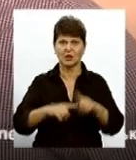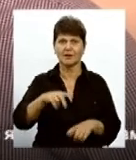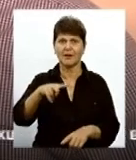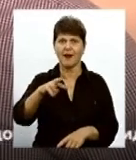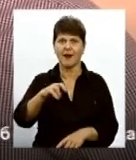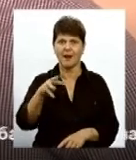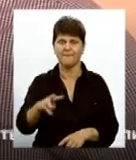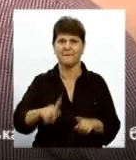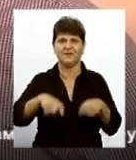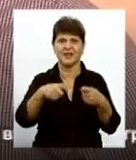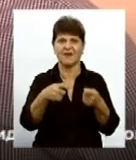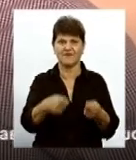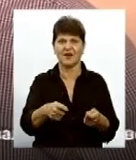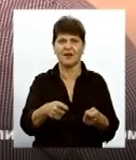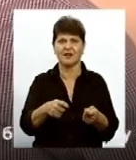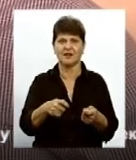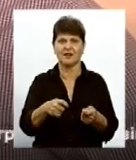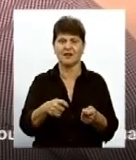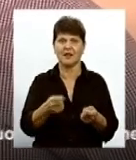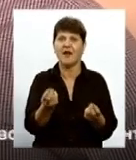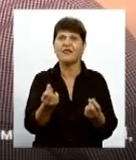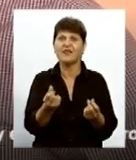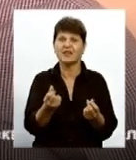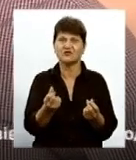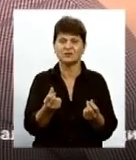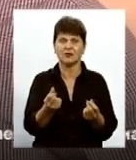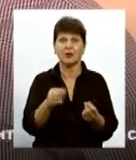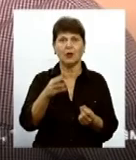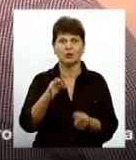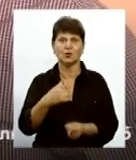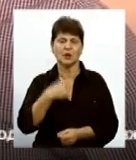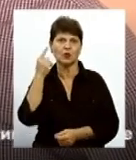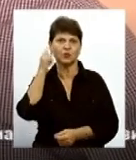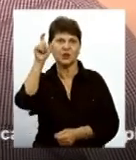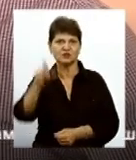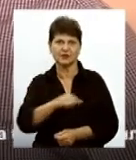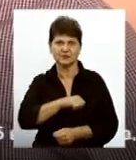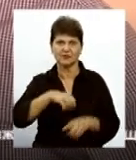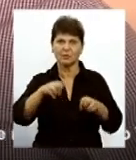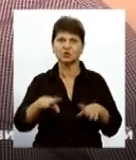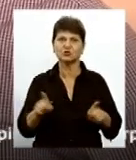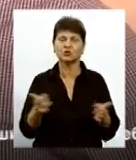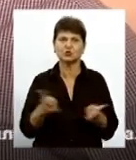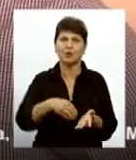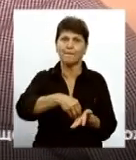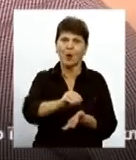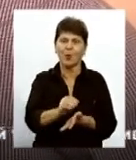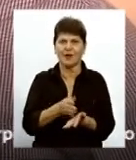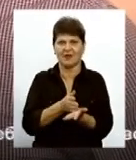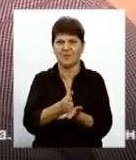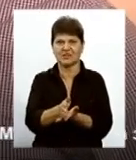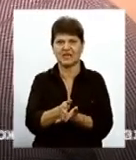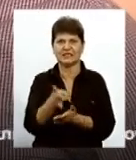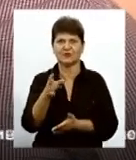видавали б в грошей еквіваленті То, я думаю, людина би сам вже вирішила, що їму потрібно купувати непосередньо